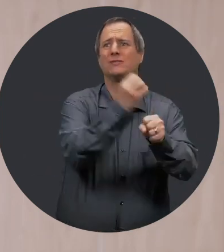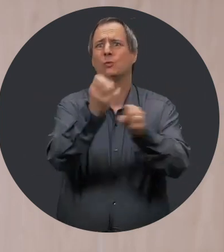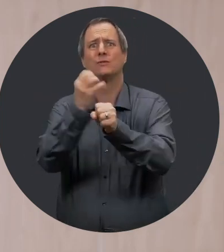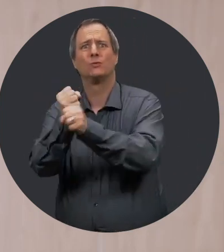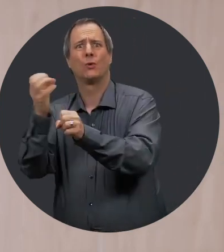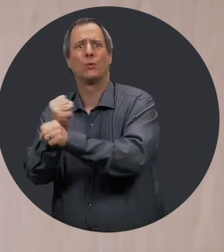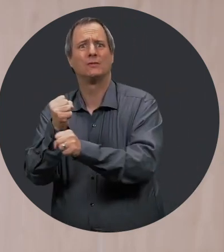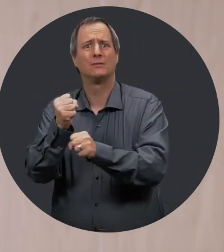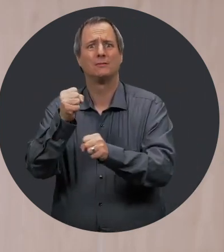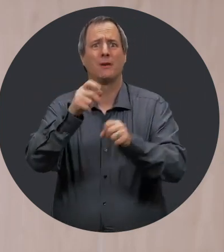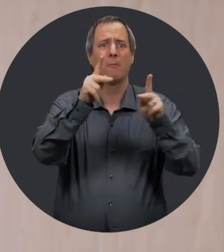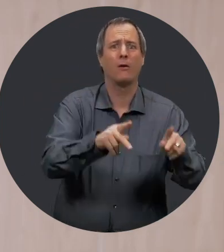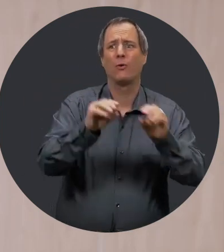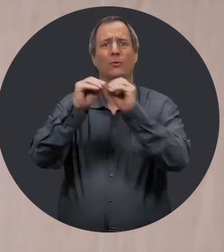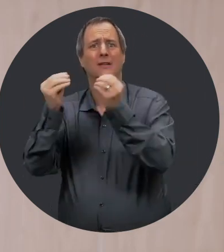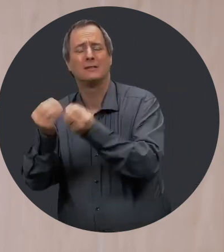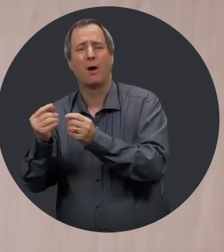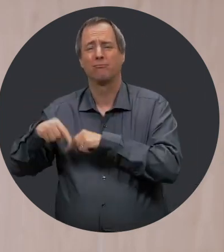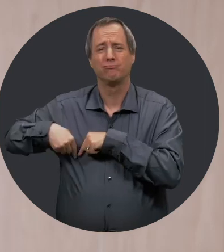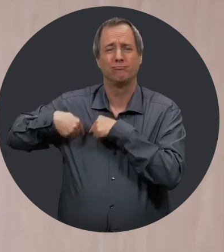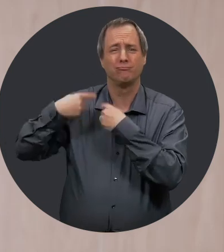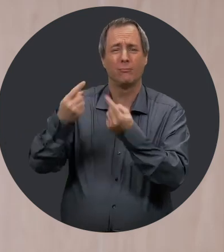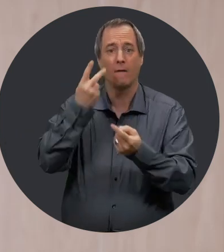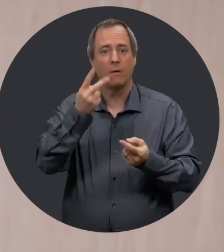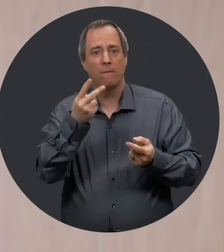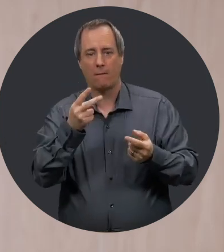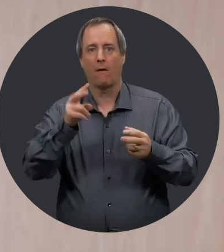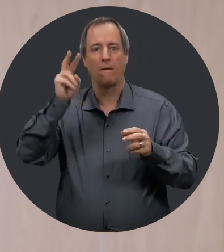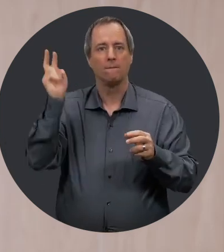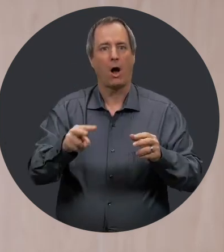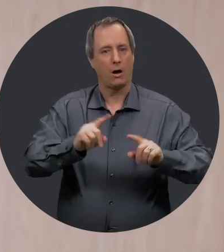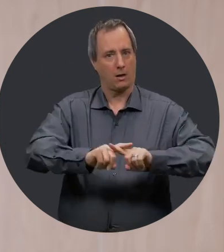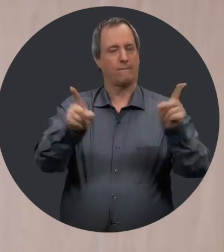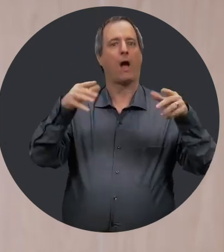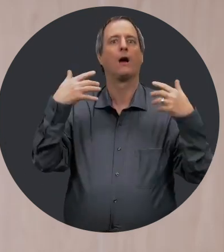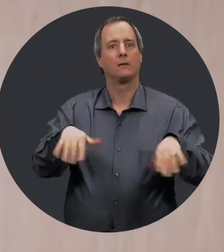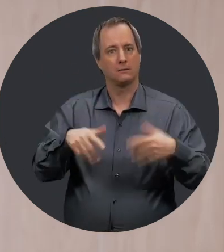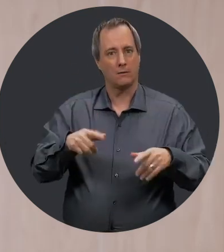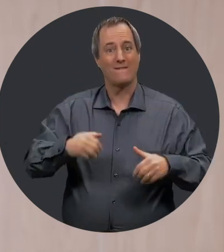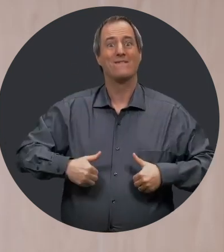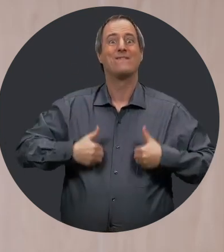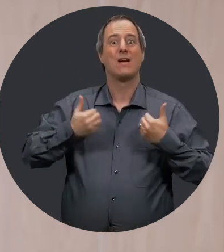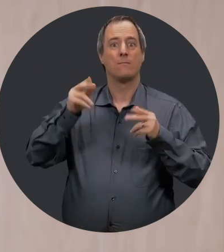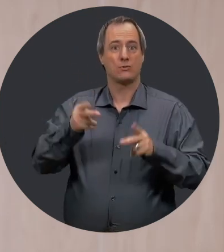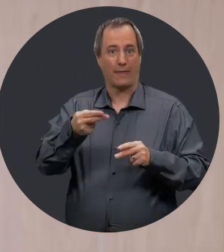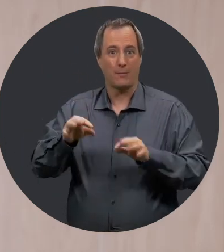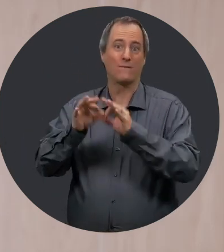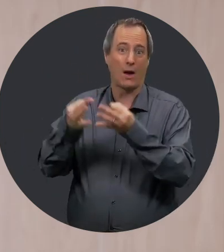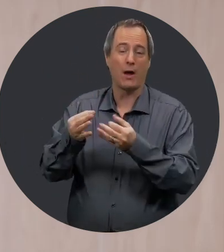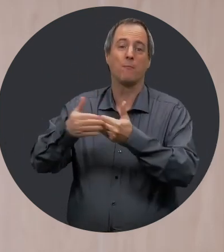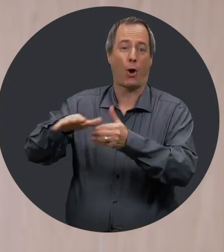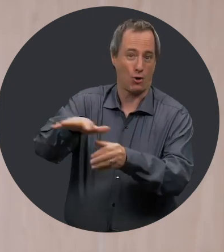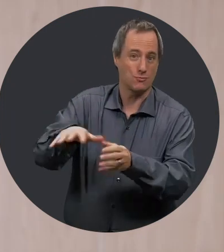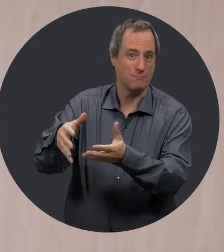Des gens et des organisations qui, jour après jour, font une réelle différence dans la vie des personnes handicapées, de leur